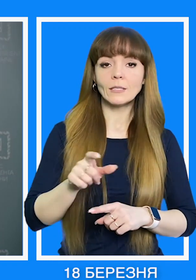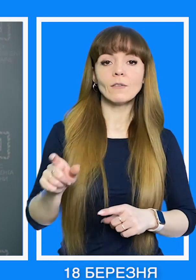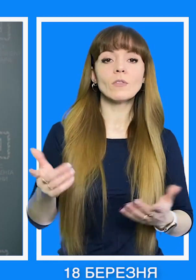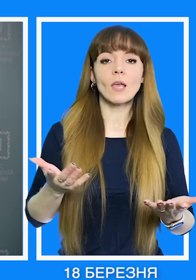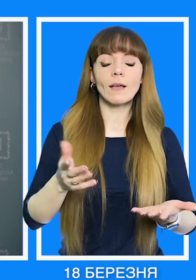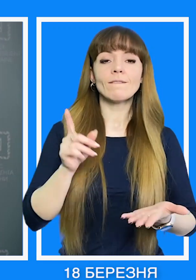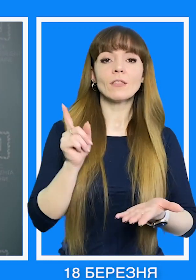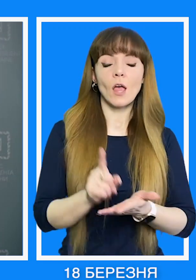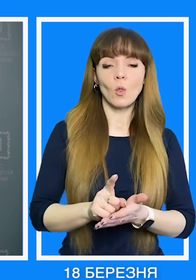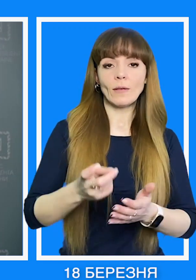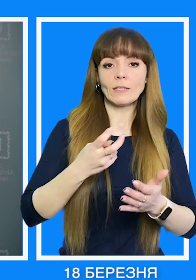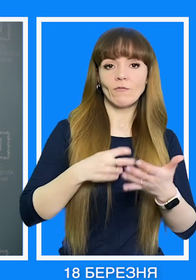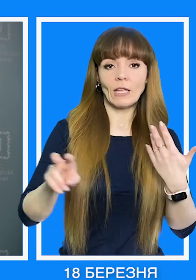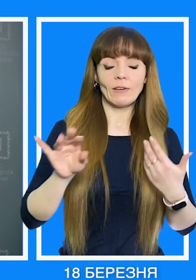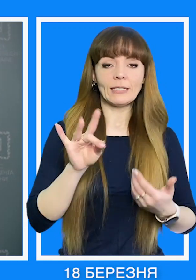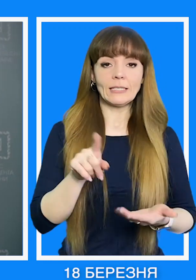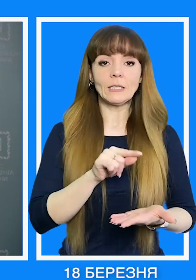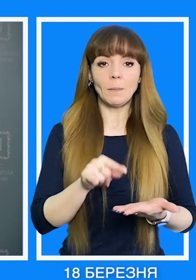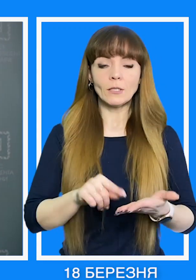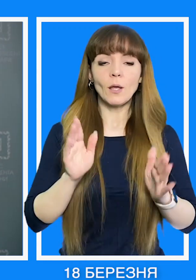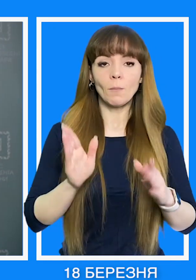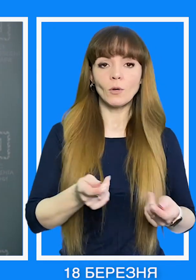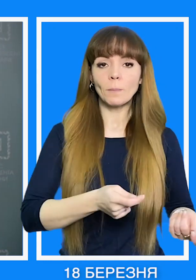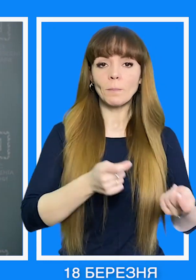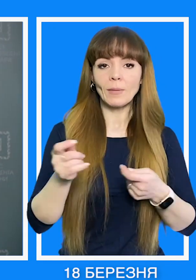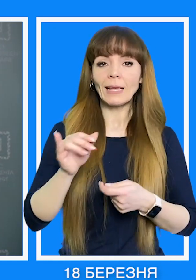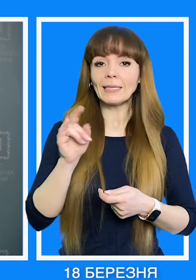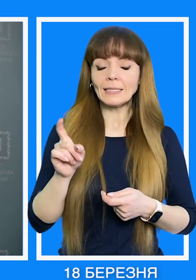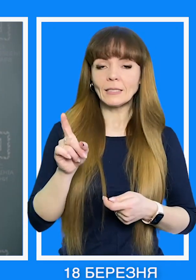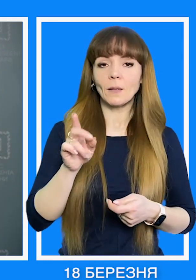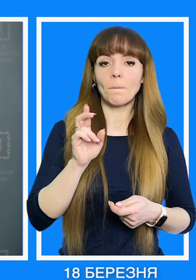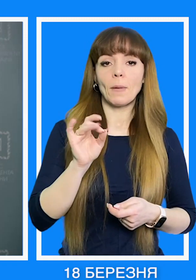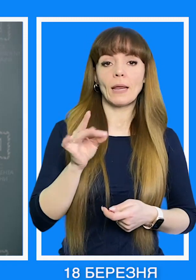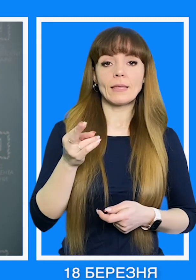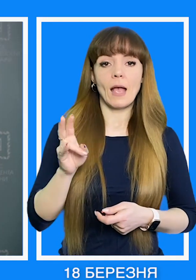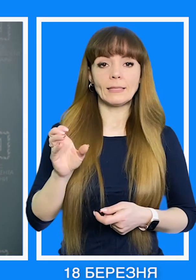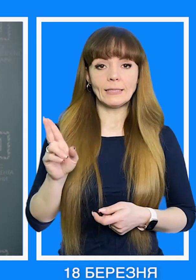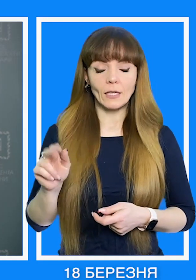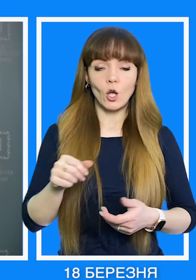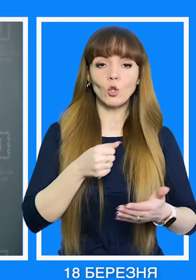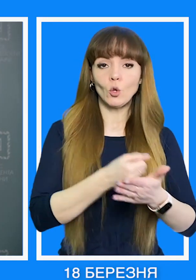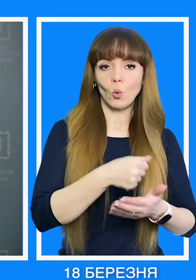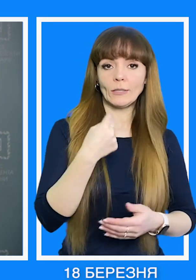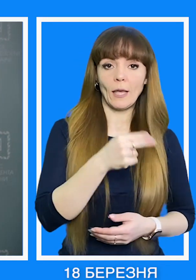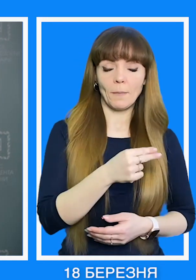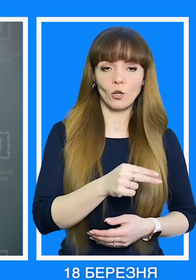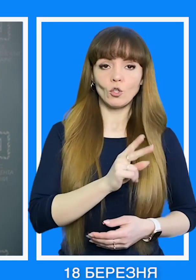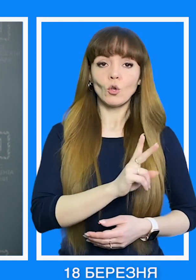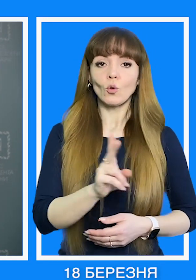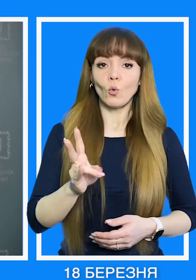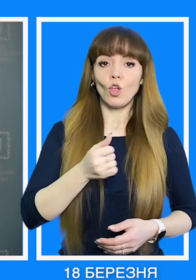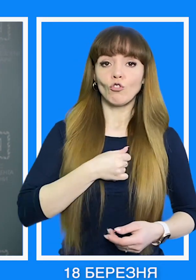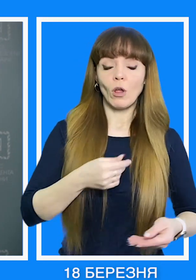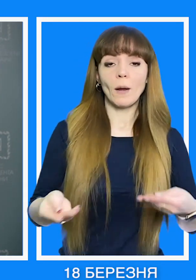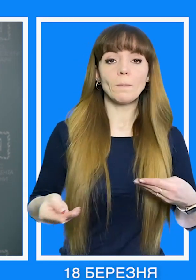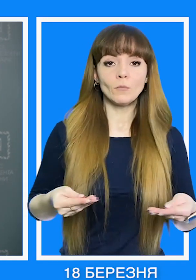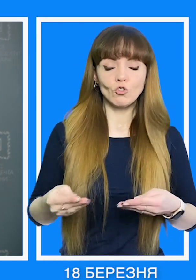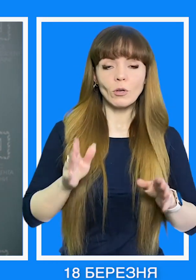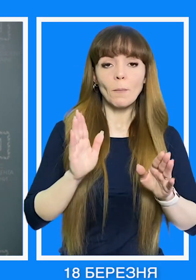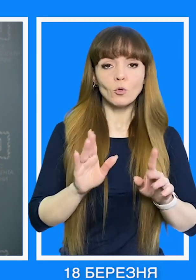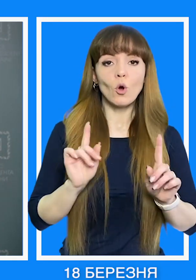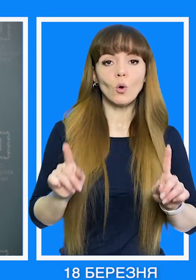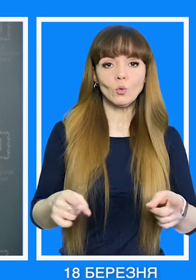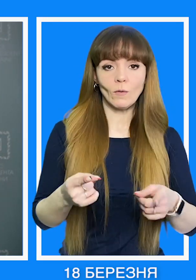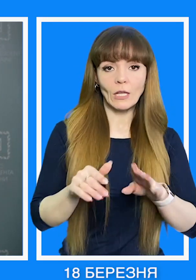Маріупольців, яким вдалося вирватися з міста, будемо перевозити з Бердянська до Запоріжжя. Тим, хто, на жаль, йде